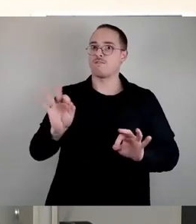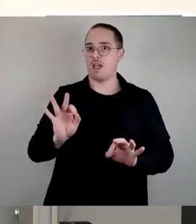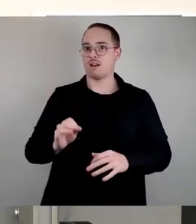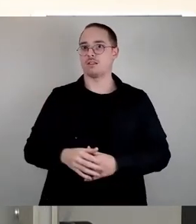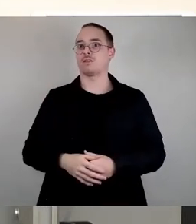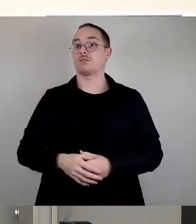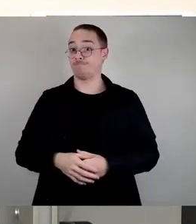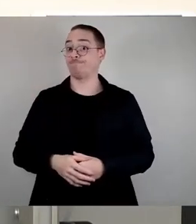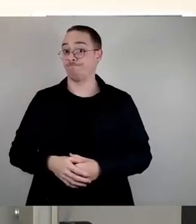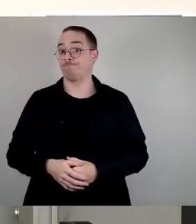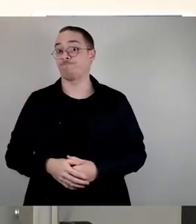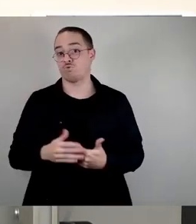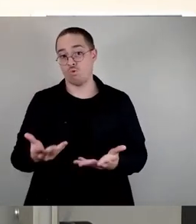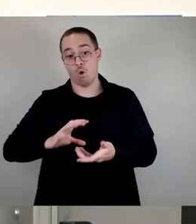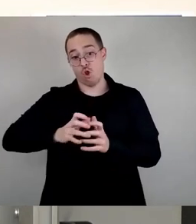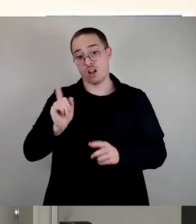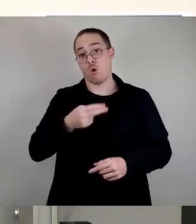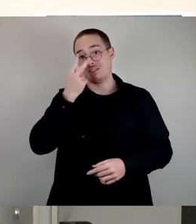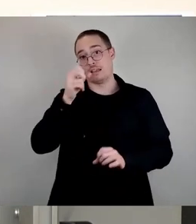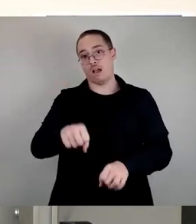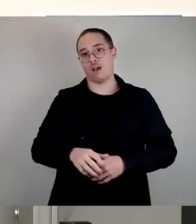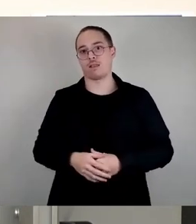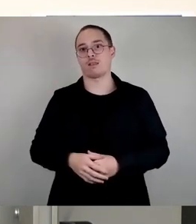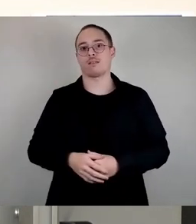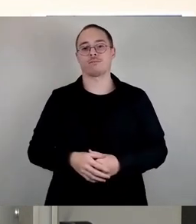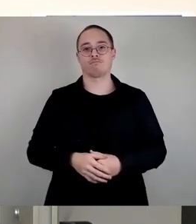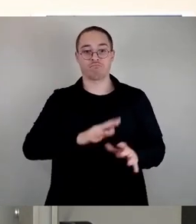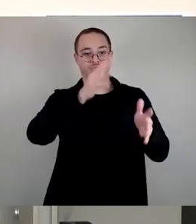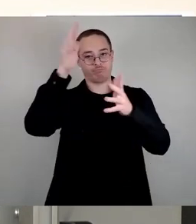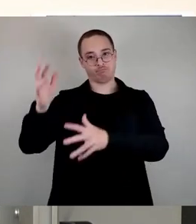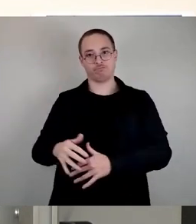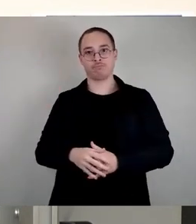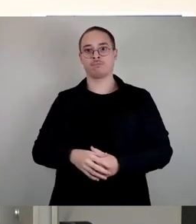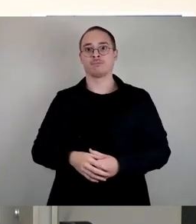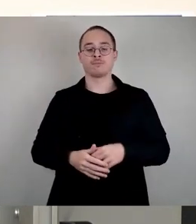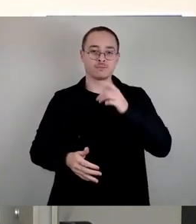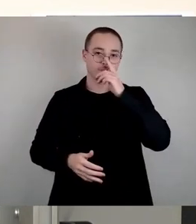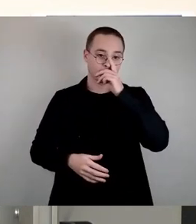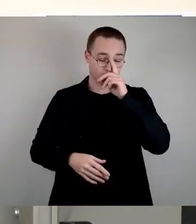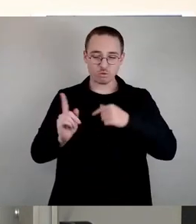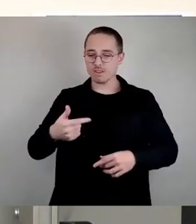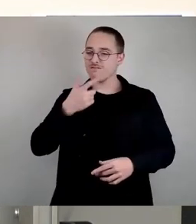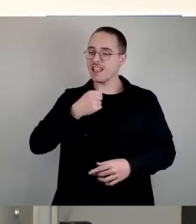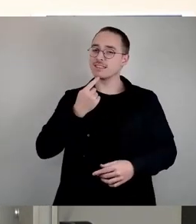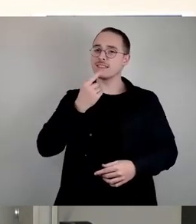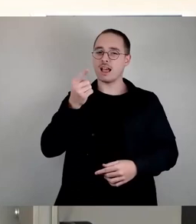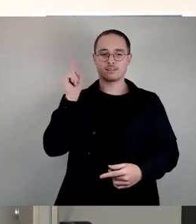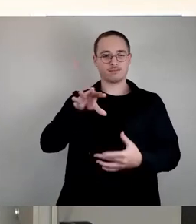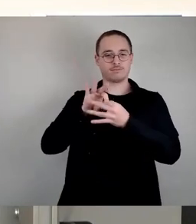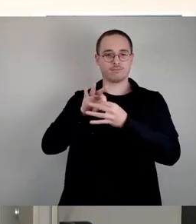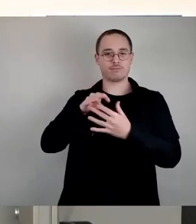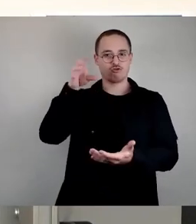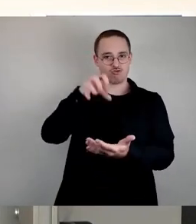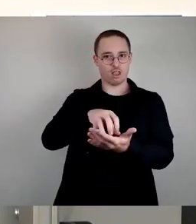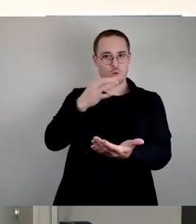sagen zu diesem Standort. Dieser Standort, der ist nicht nur deshalb sehr gut,